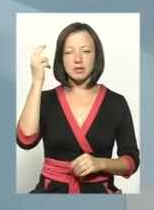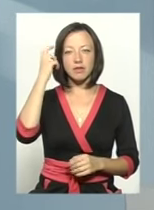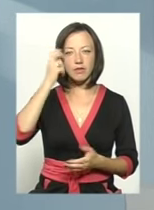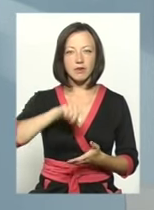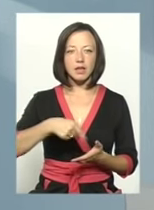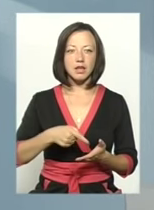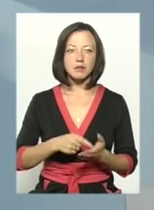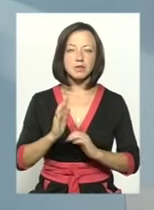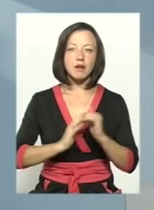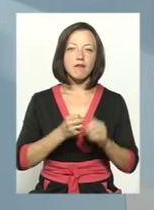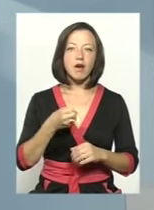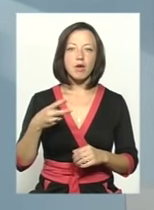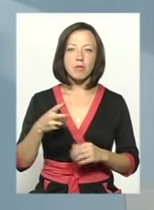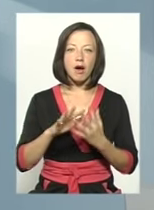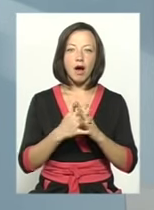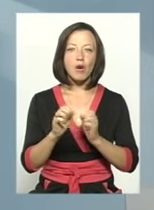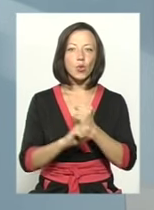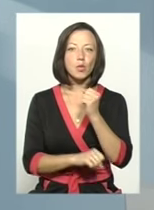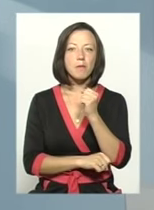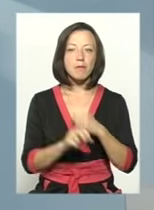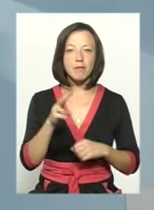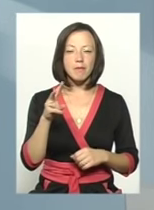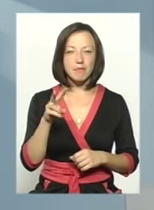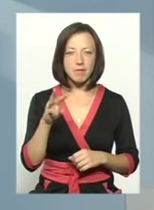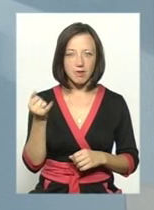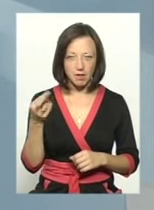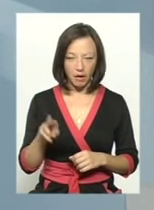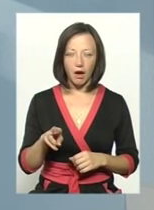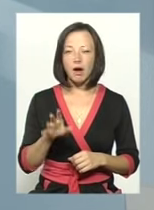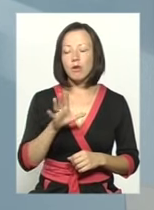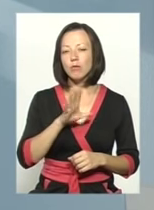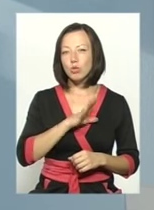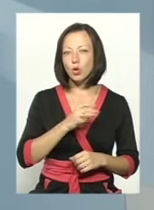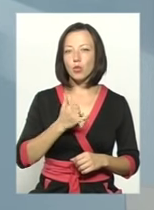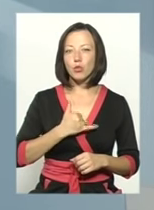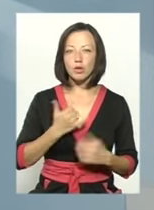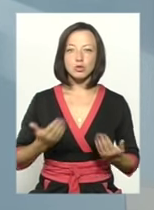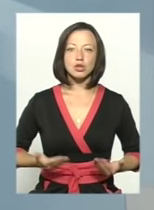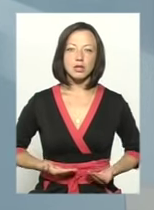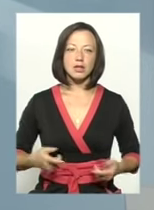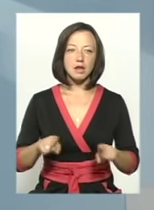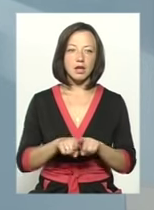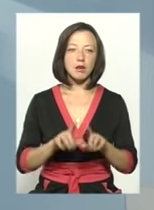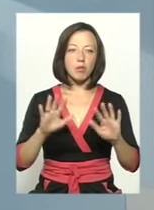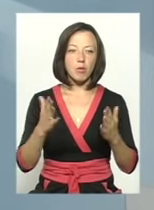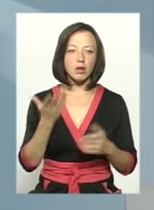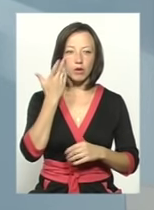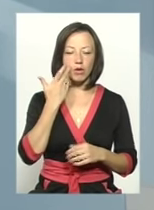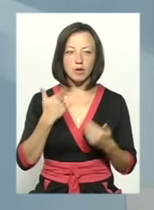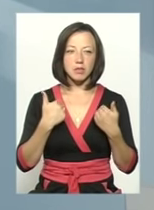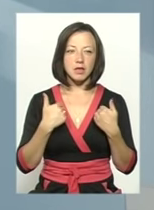але навчалася за фахом агрономія. Були в моєму житті такі моменти, коли мені